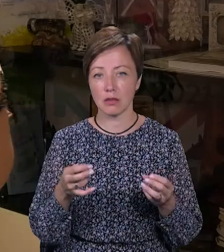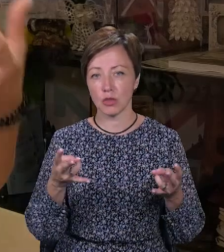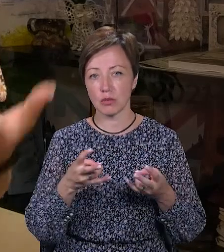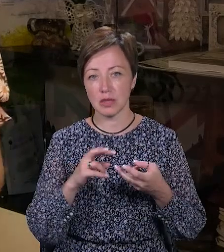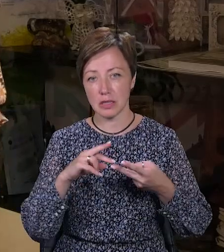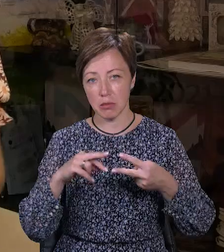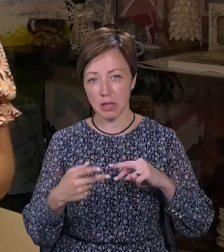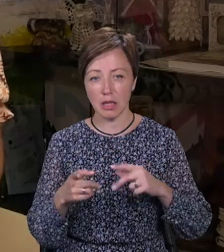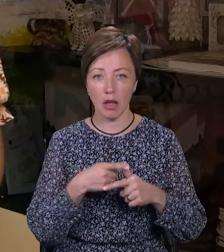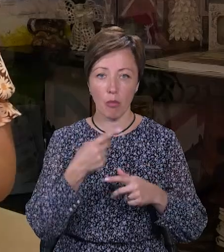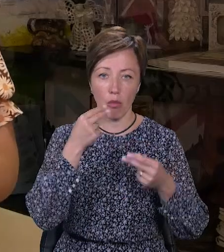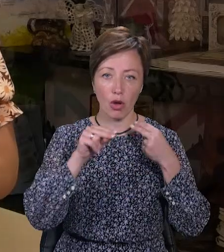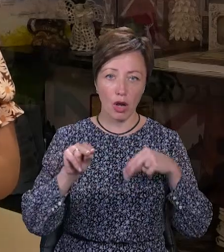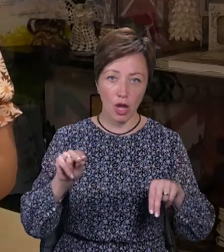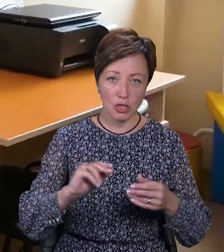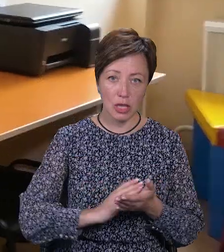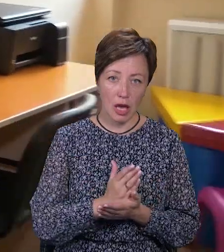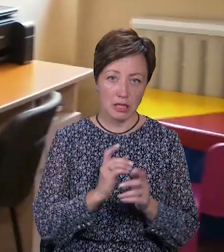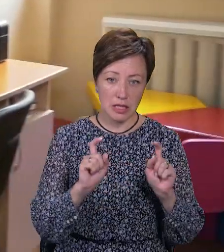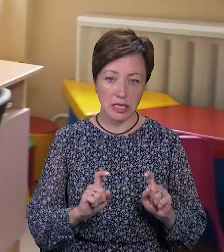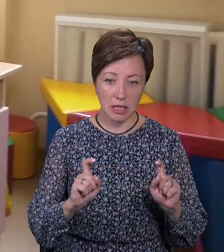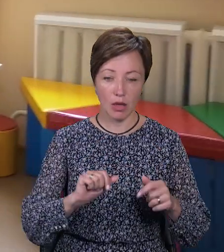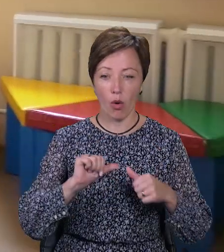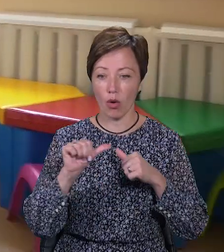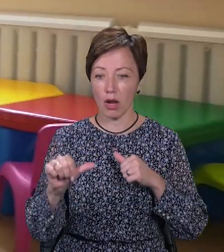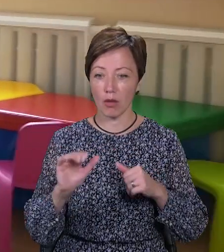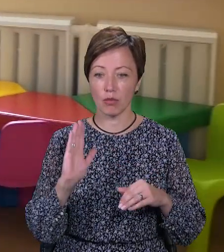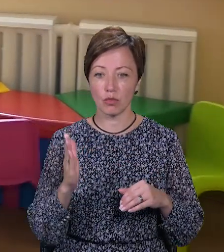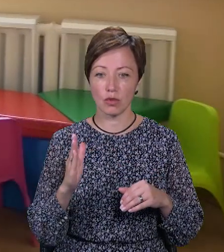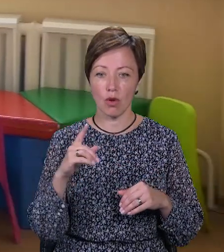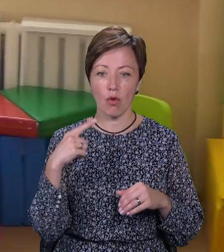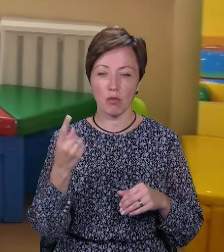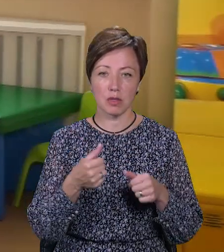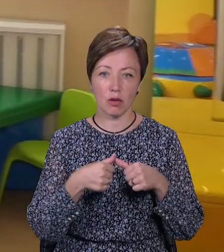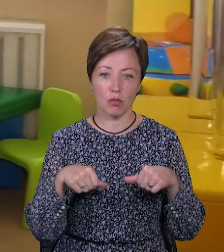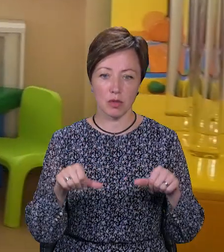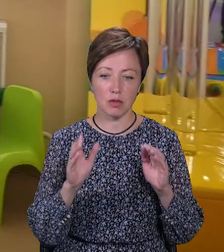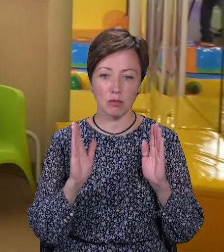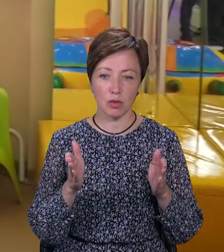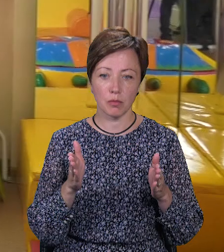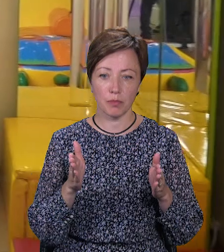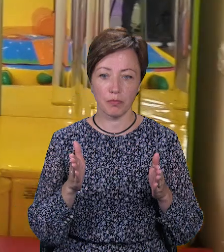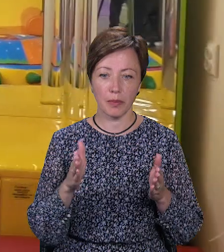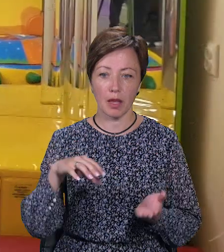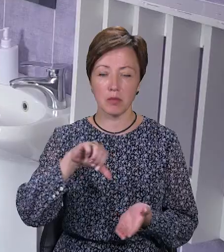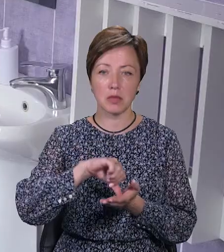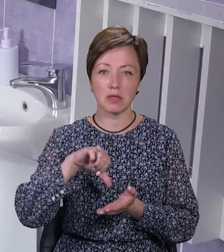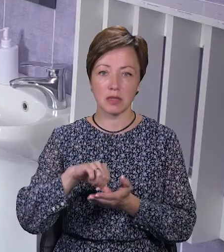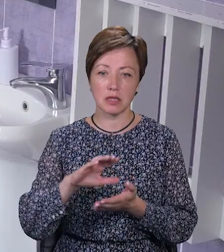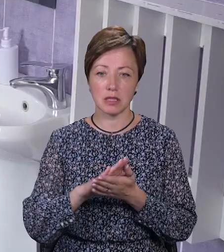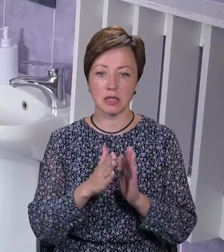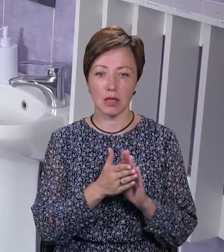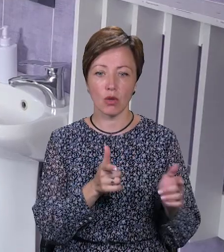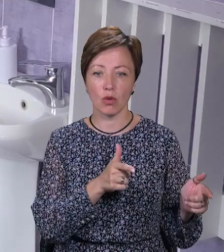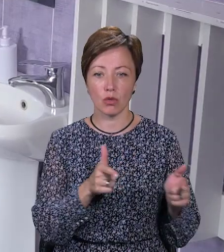замінити або покращити якість сидінь. Окремо, ще буде обласна комісія, де ми будемо представляти стан